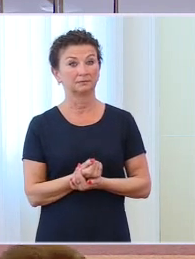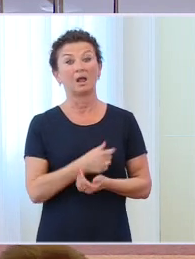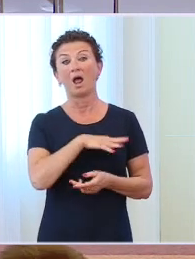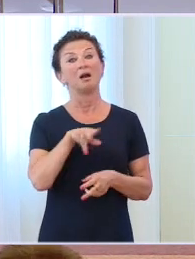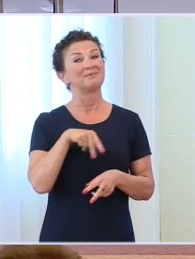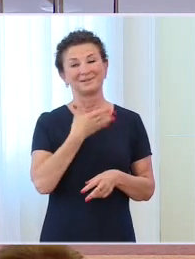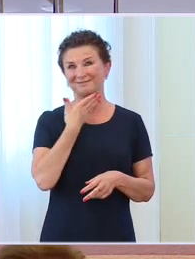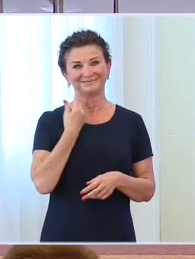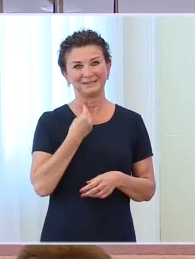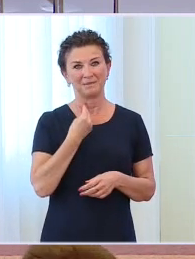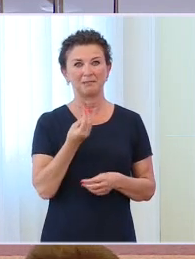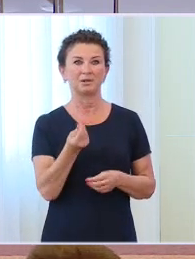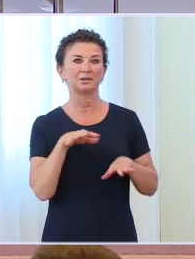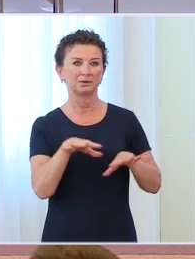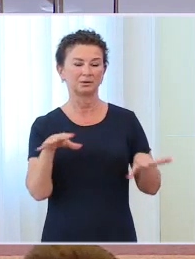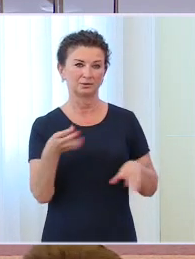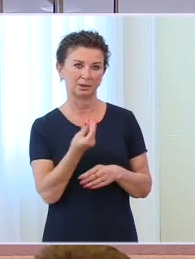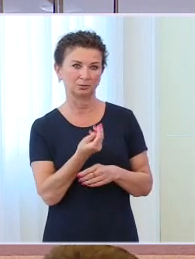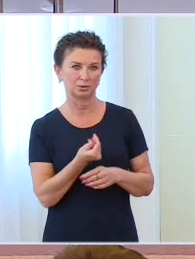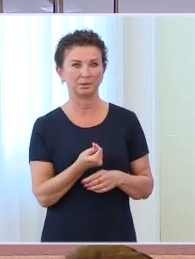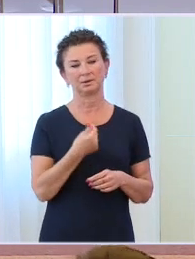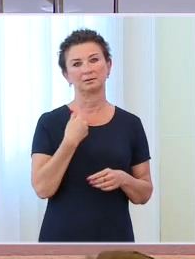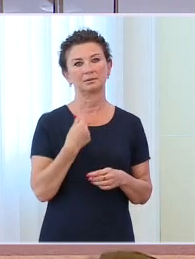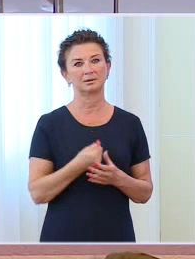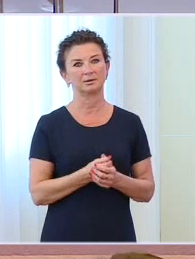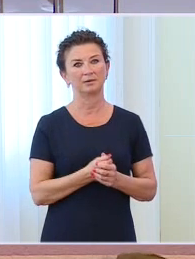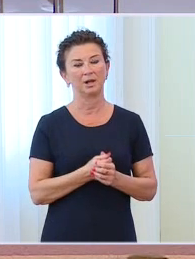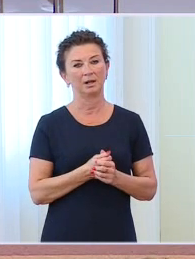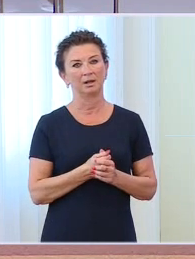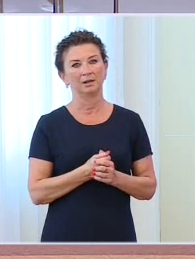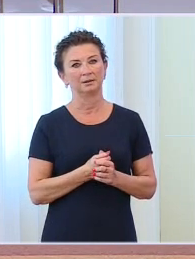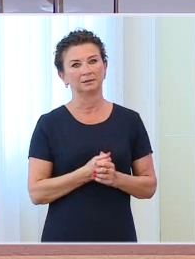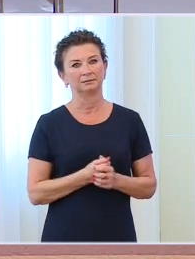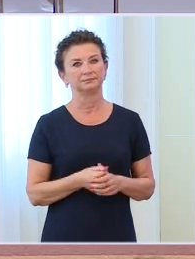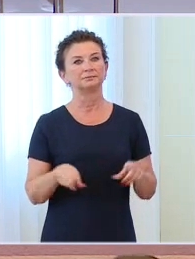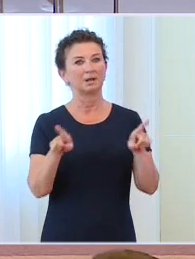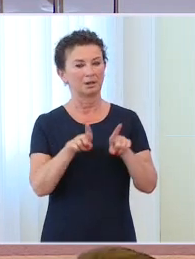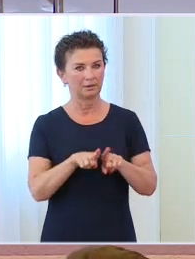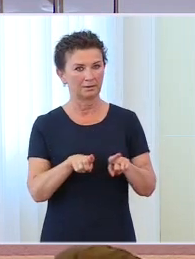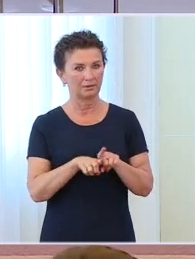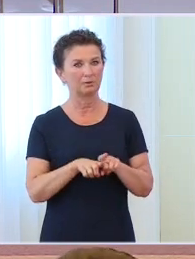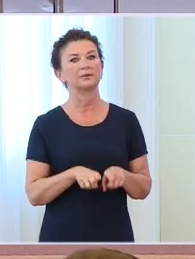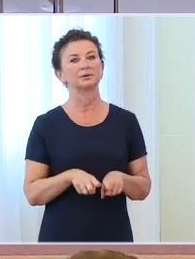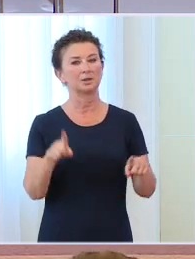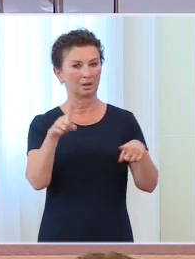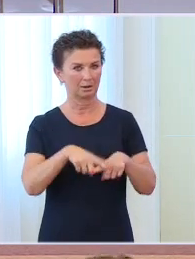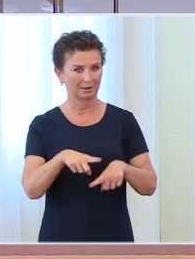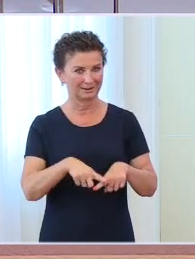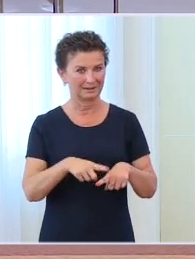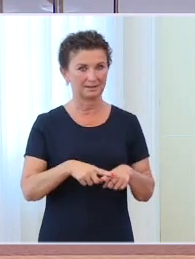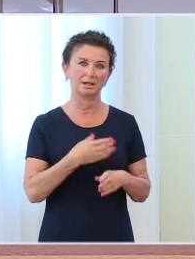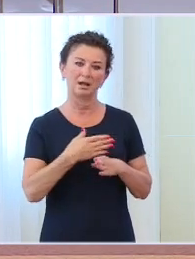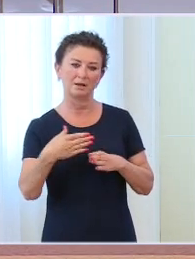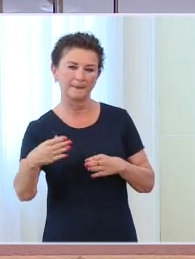zadeklarować. A skoro mówimy o piencjach do deklaracji, to Grecja. Pierwszy pakiet 7 miliardowy wypłacony w naszym imieniu. Nieco ponad 200 milionów euro. Kolejne